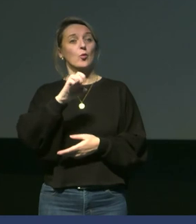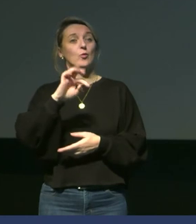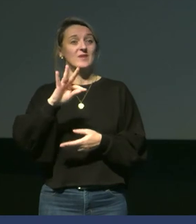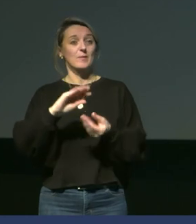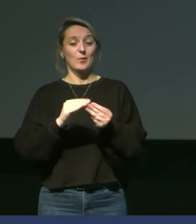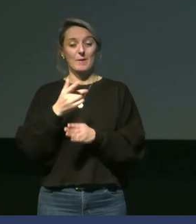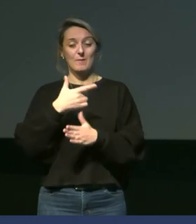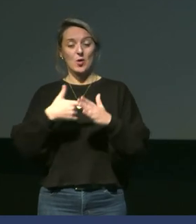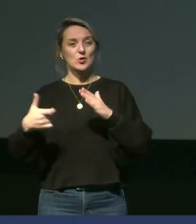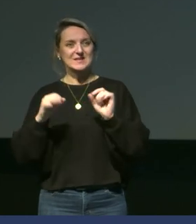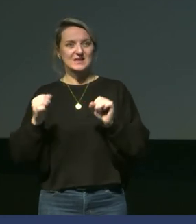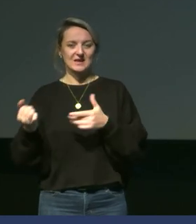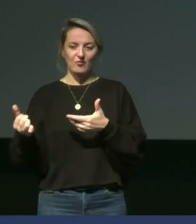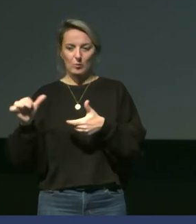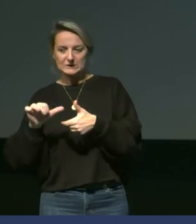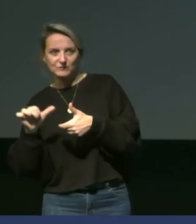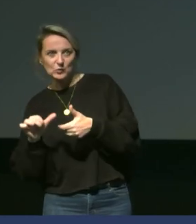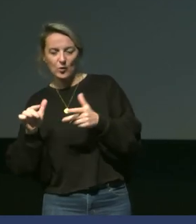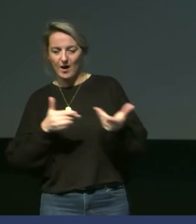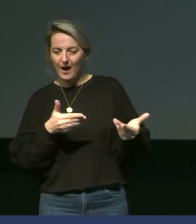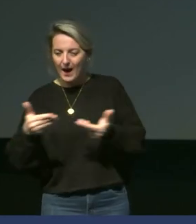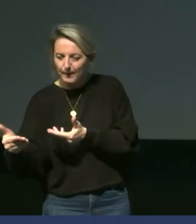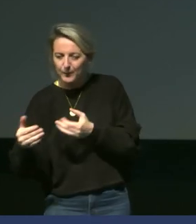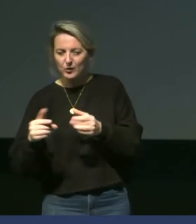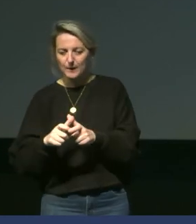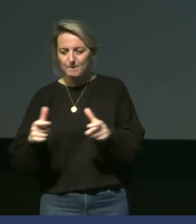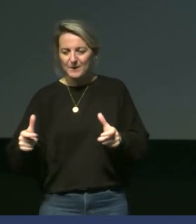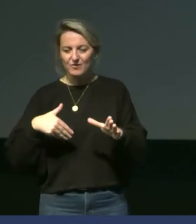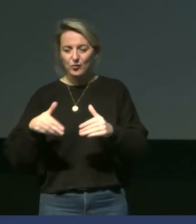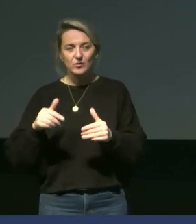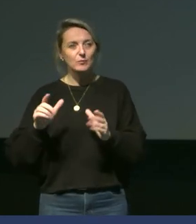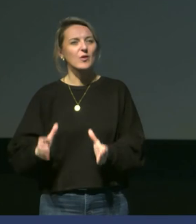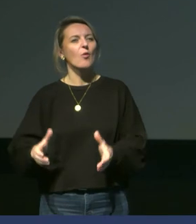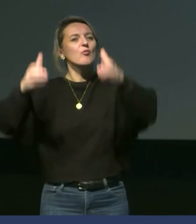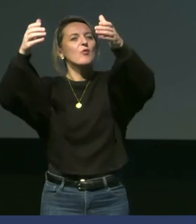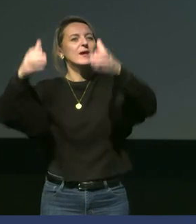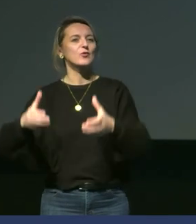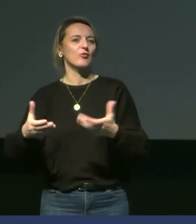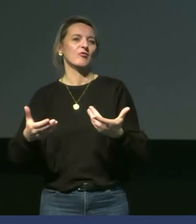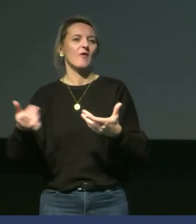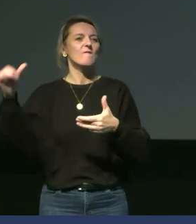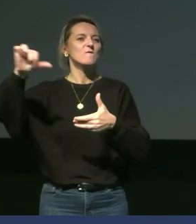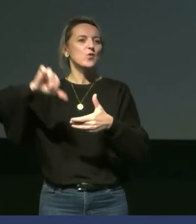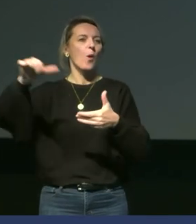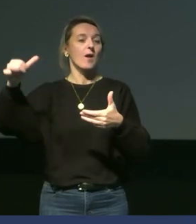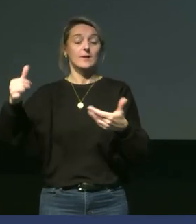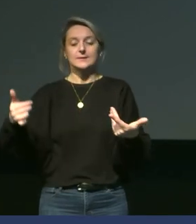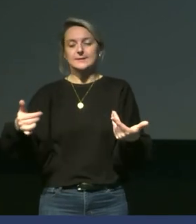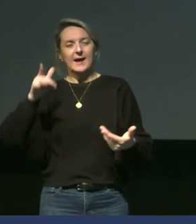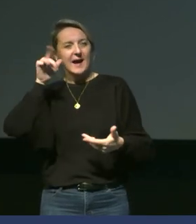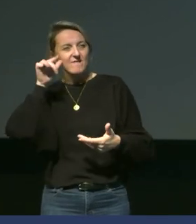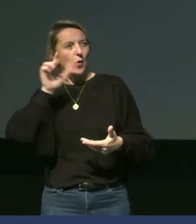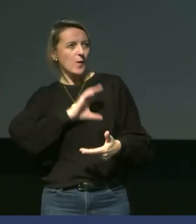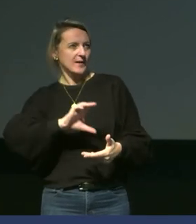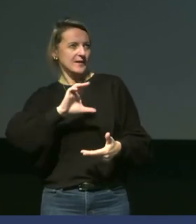pour que la base puisse fonctionner. Et donc, on a vu les cuves de fioul. Alors, il y a vraiment un effort qui est fait à ce niveau-là,